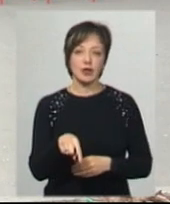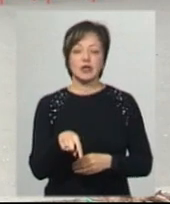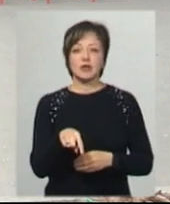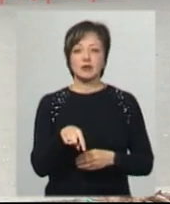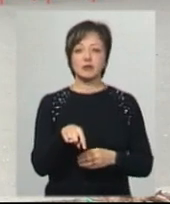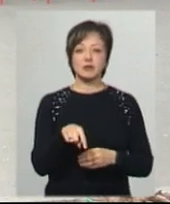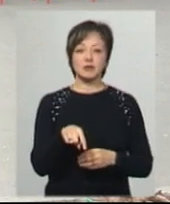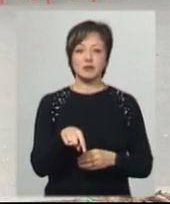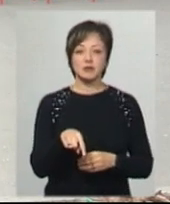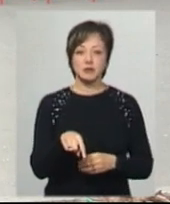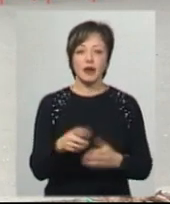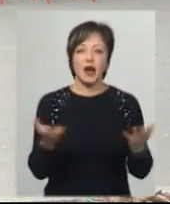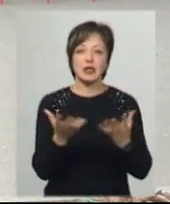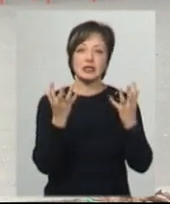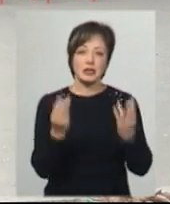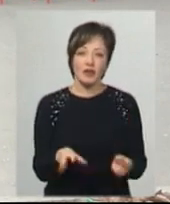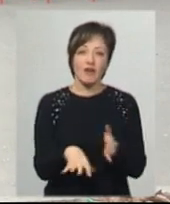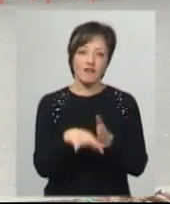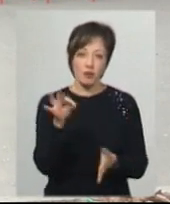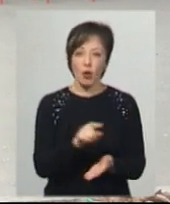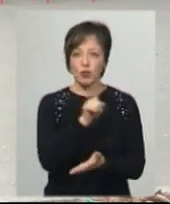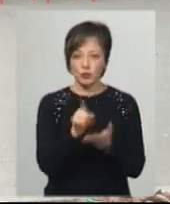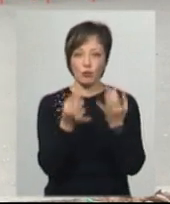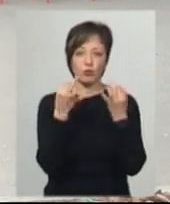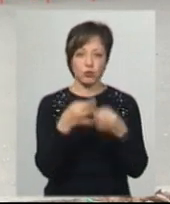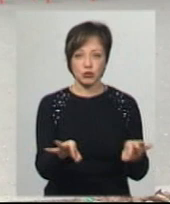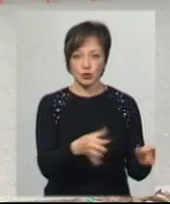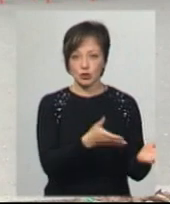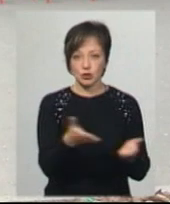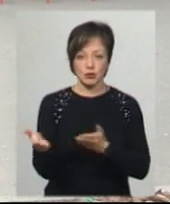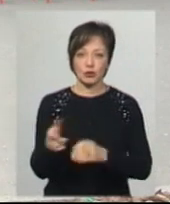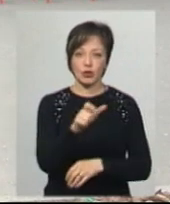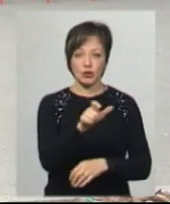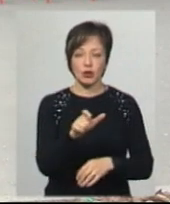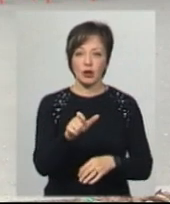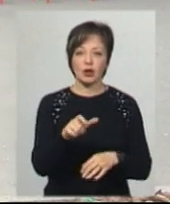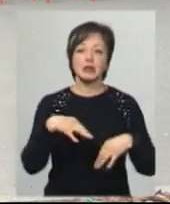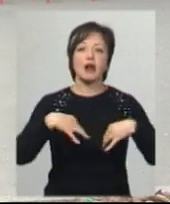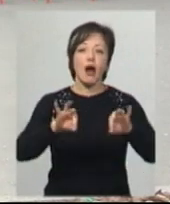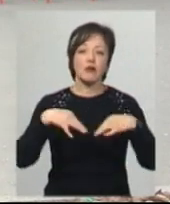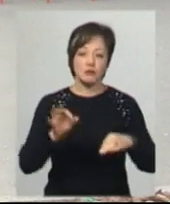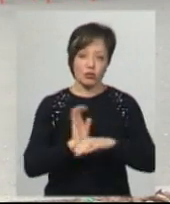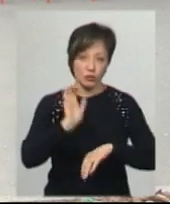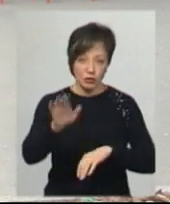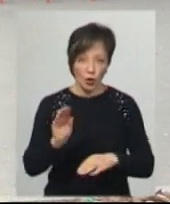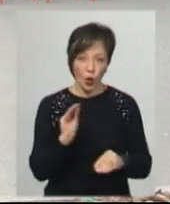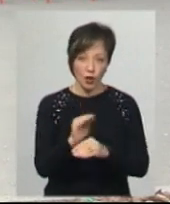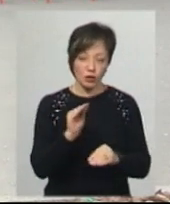які з днів ми виберемо і обов'язково пустимо додатковий транспорт на кладовище, щоб